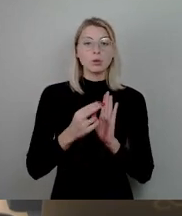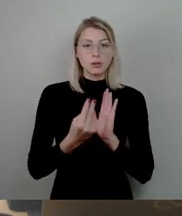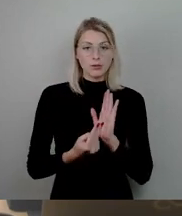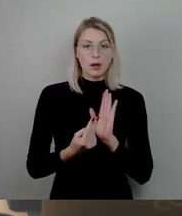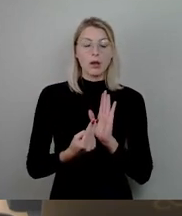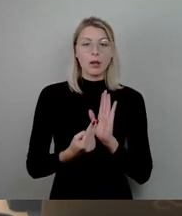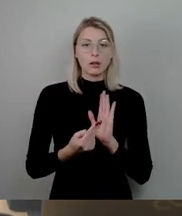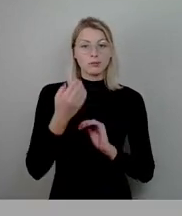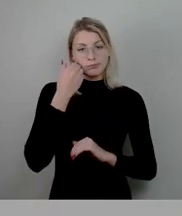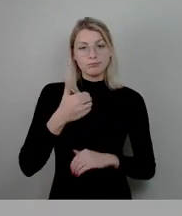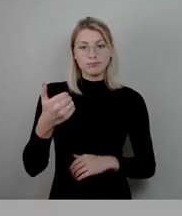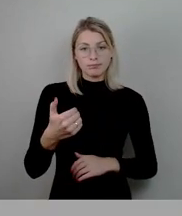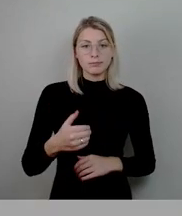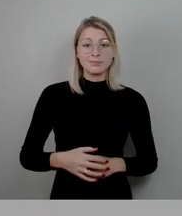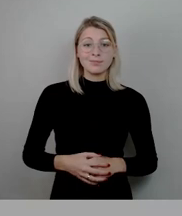das Stimmzeichen.